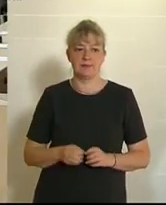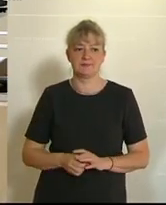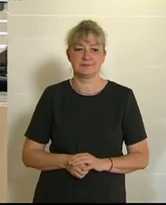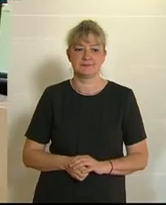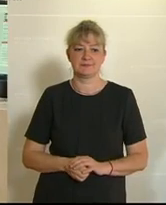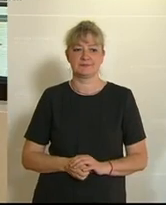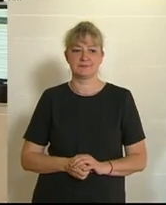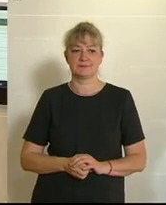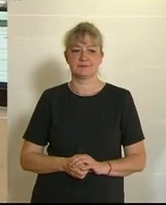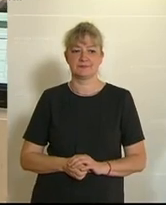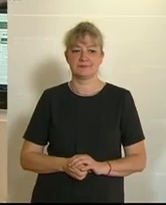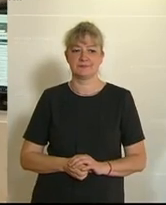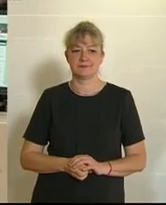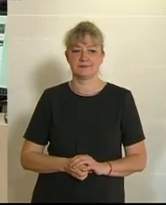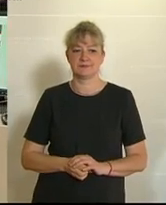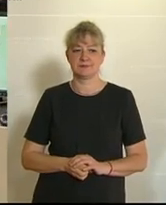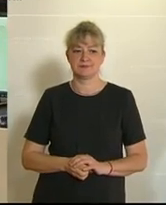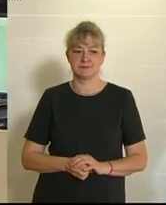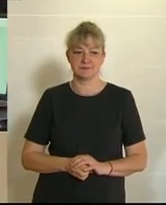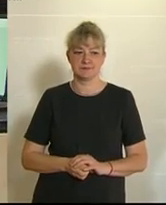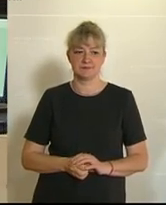Hermann Bröckel im Gegensatz zu seiner Vorrednerin.